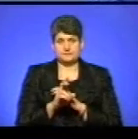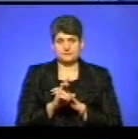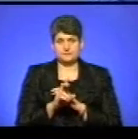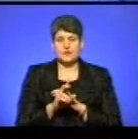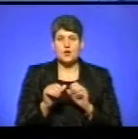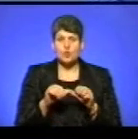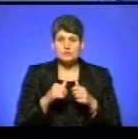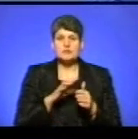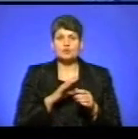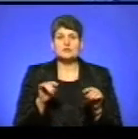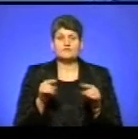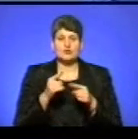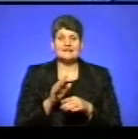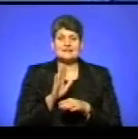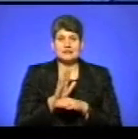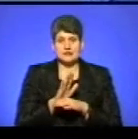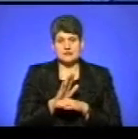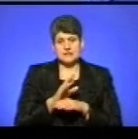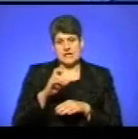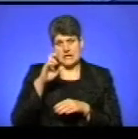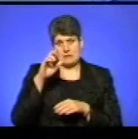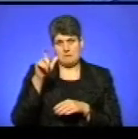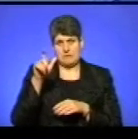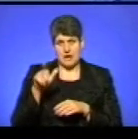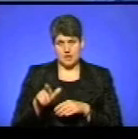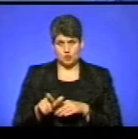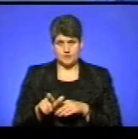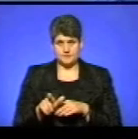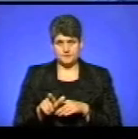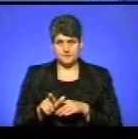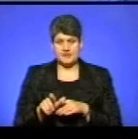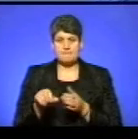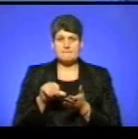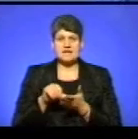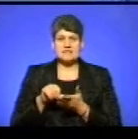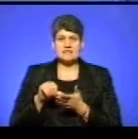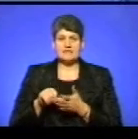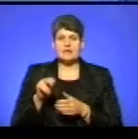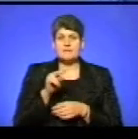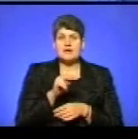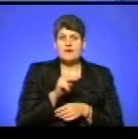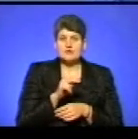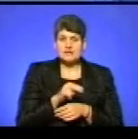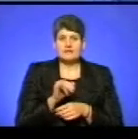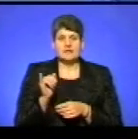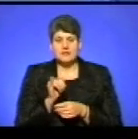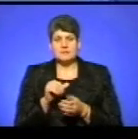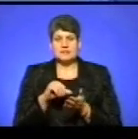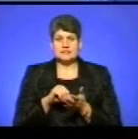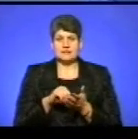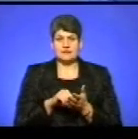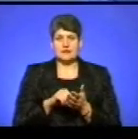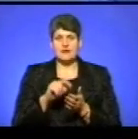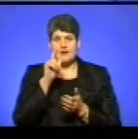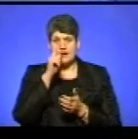була створена за наказом імператора із представників православ'я і із представників